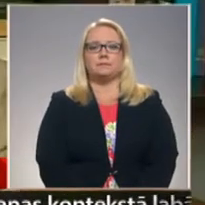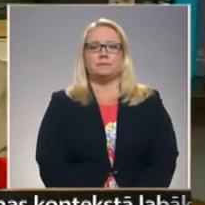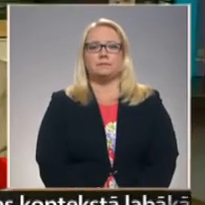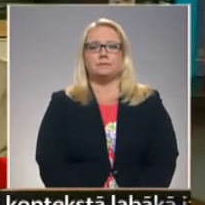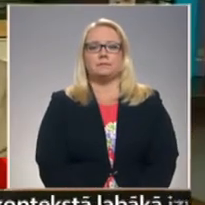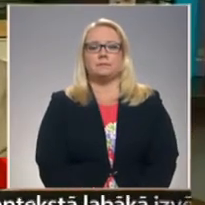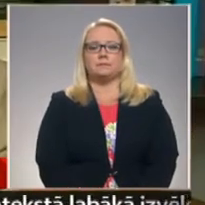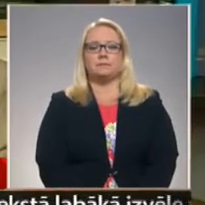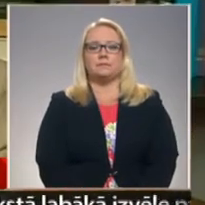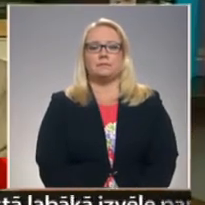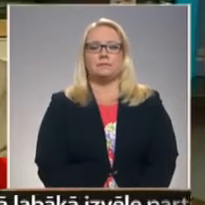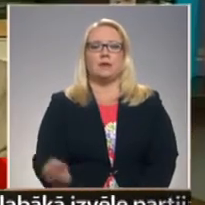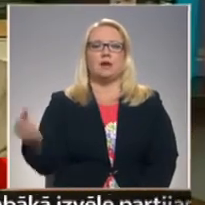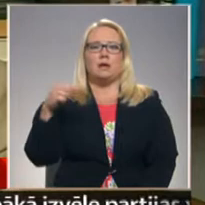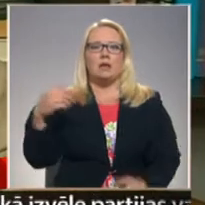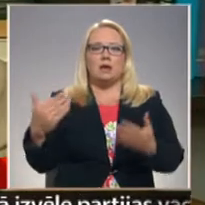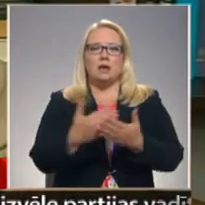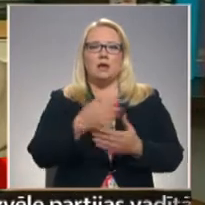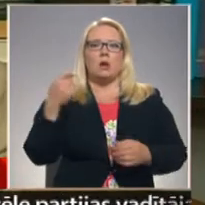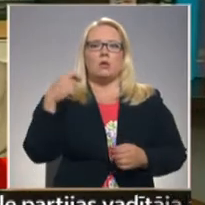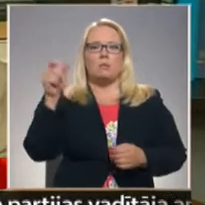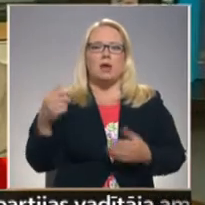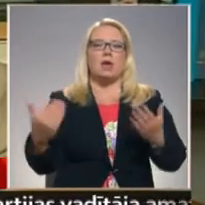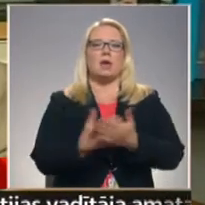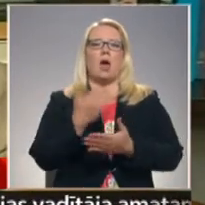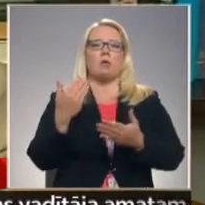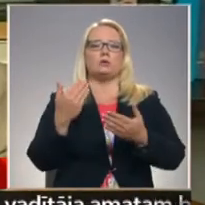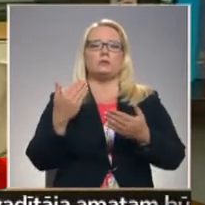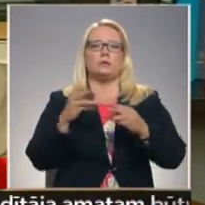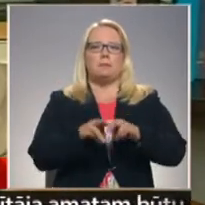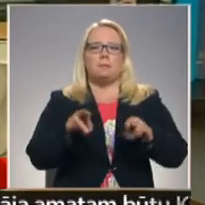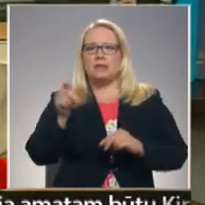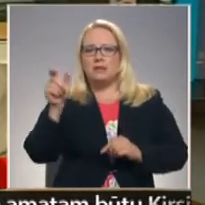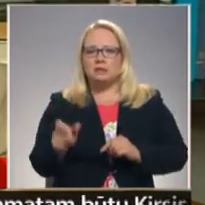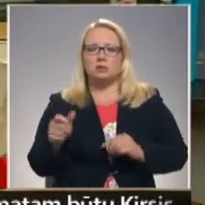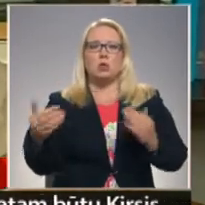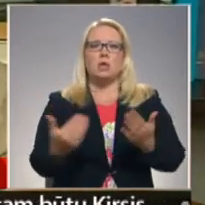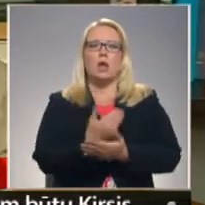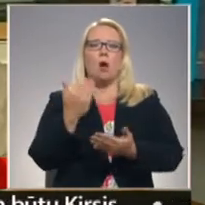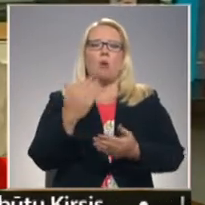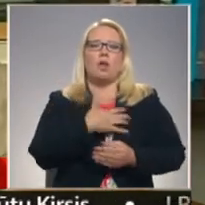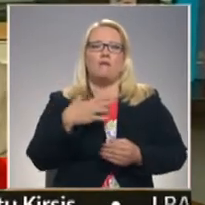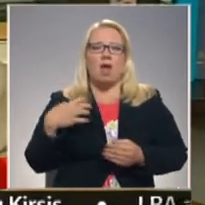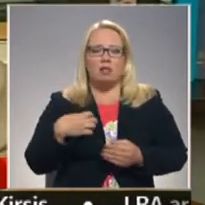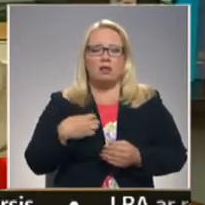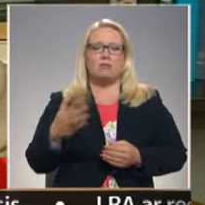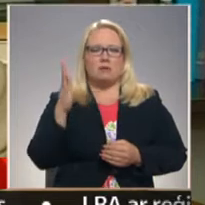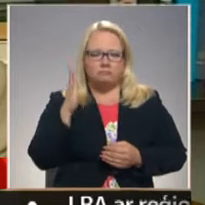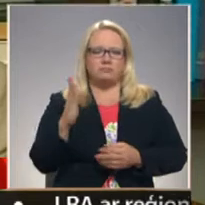Kā nāk jauns prezidēts, jauns ministrs un jauna valdība uzcēlst.